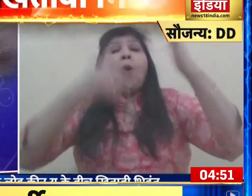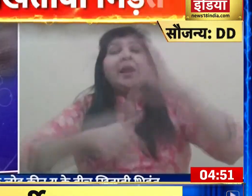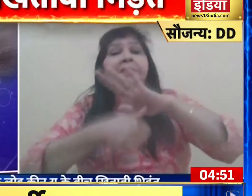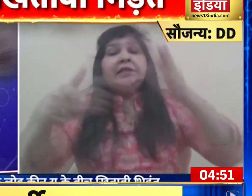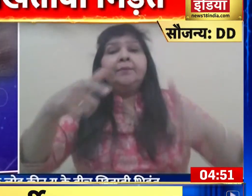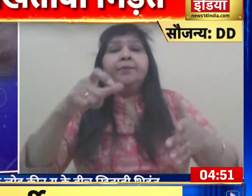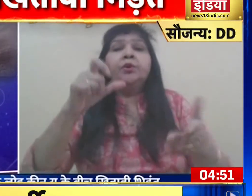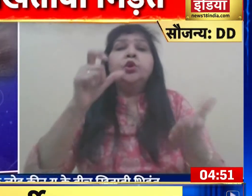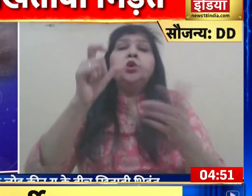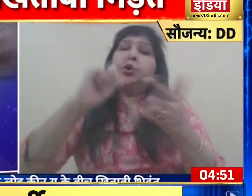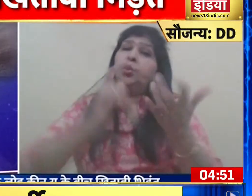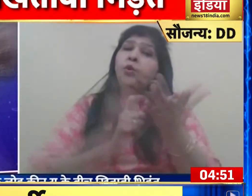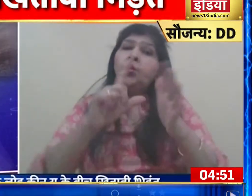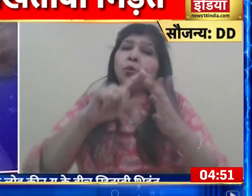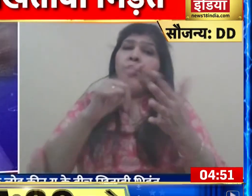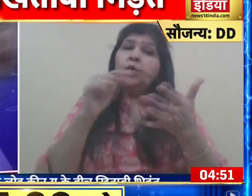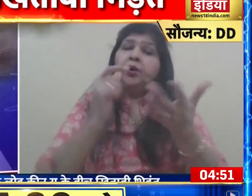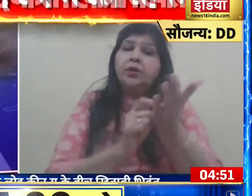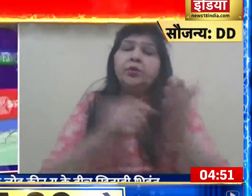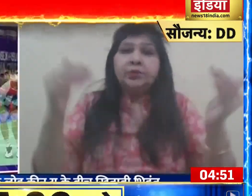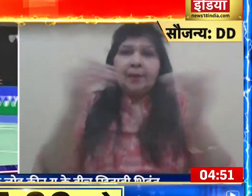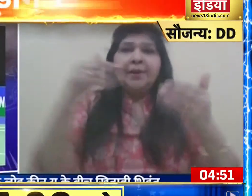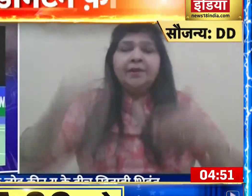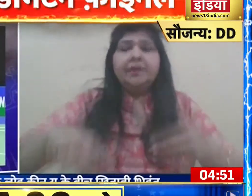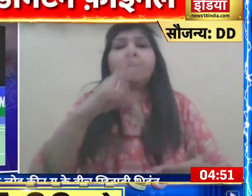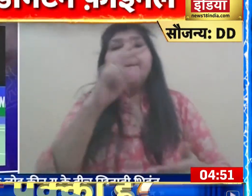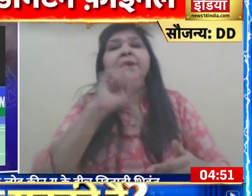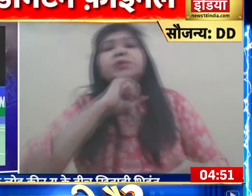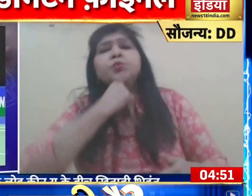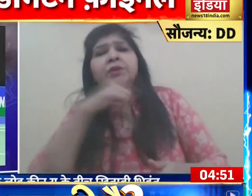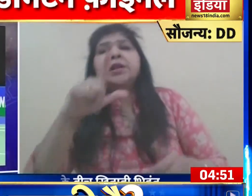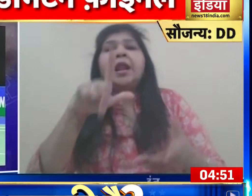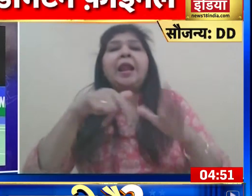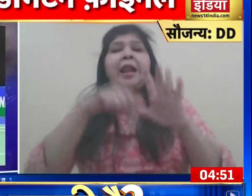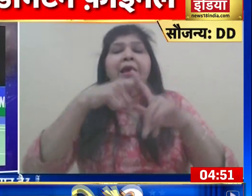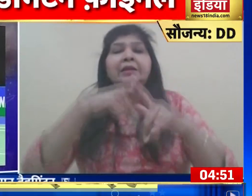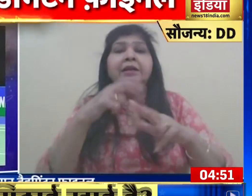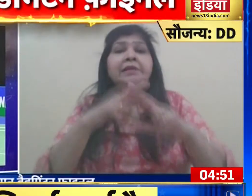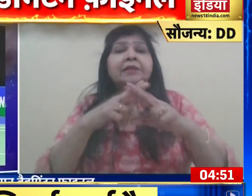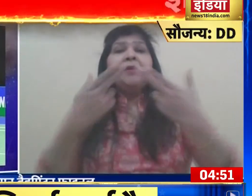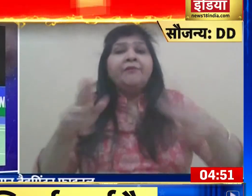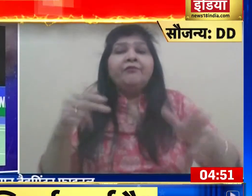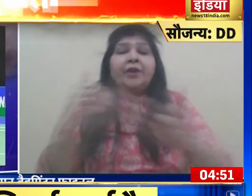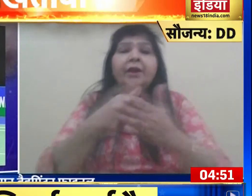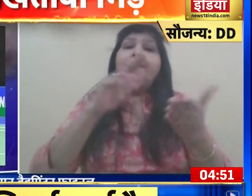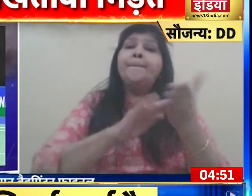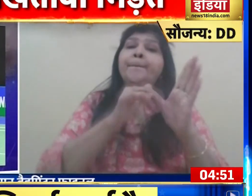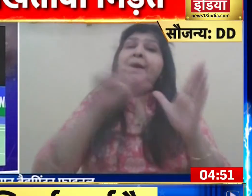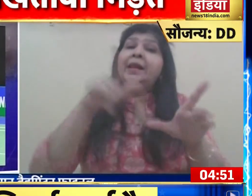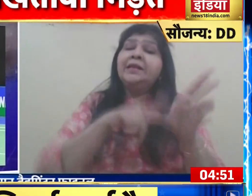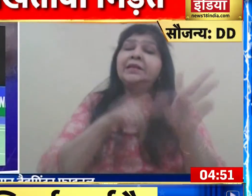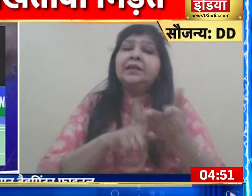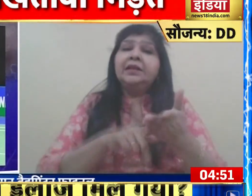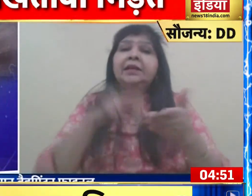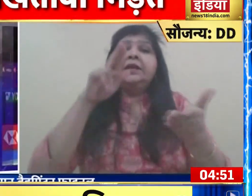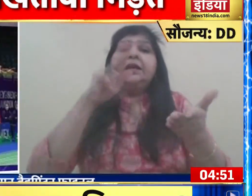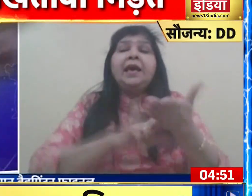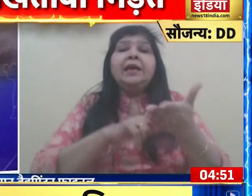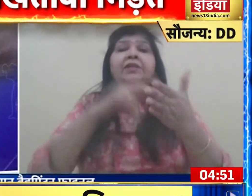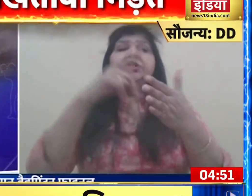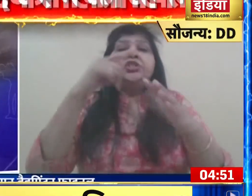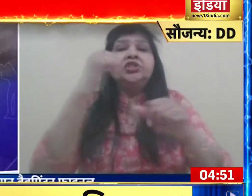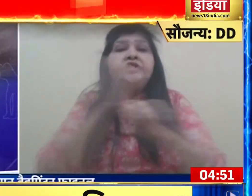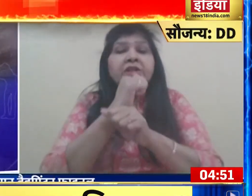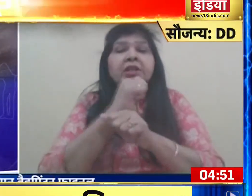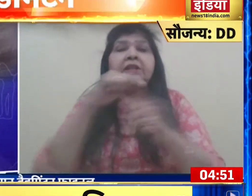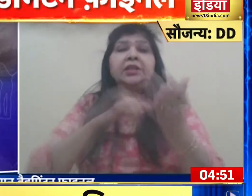यू से भिलन्त होगी। बीस वर्षे लक्षने समिफानल मुकाबले में मलेशिया के एंजी त्येजे योंग